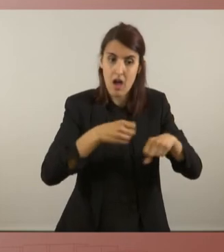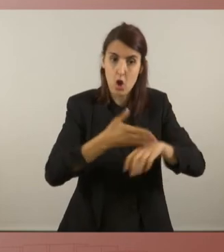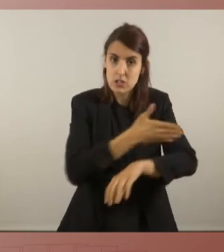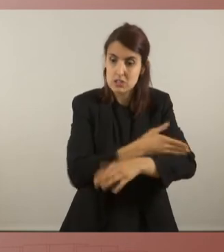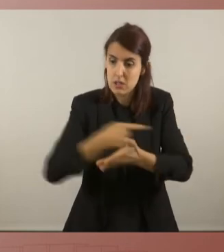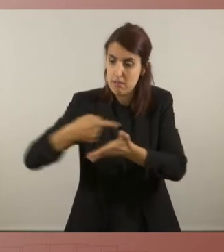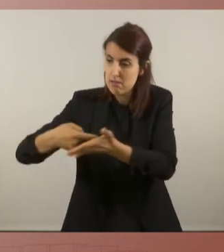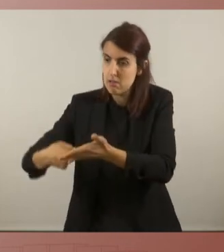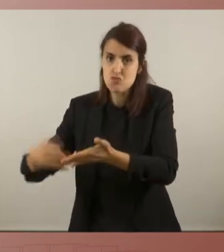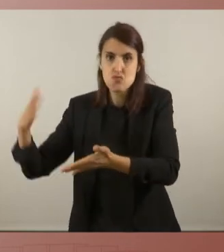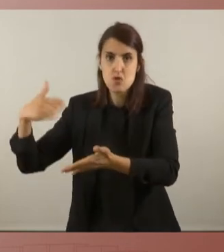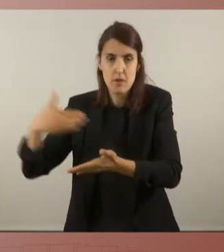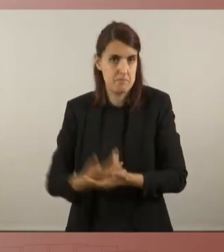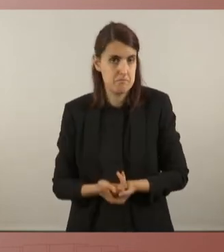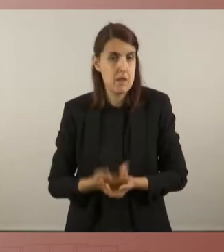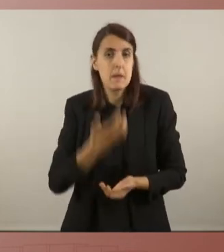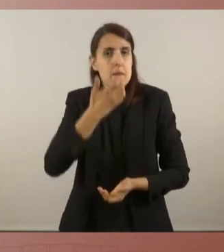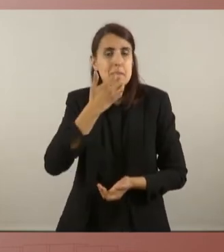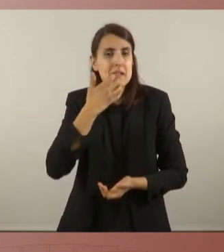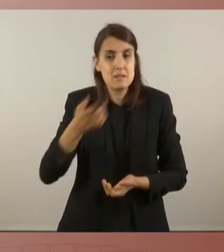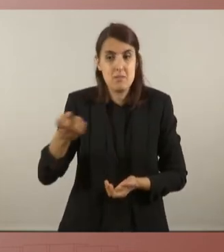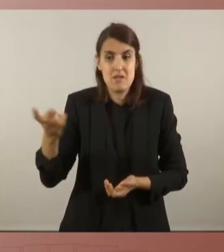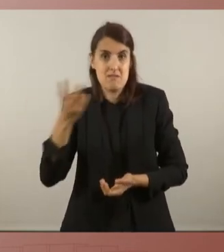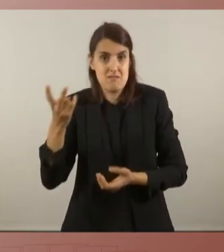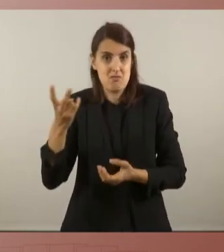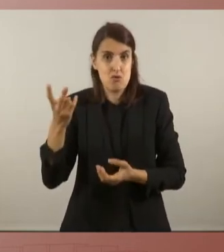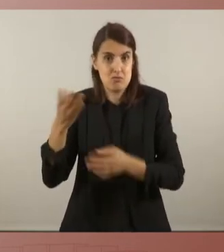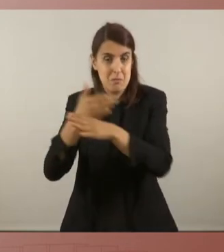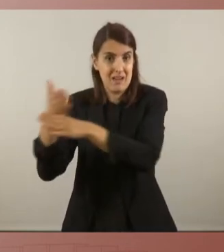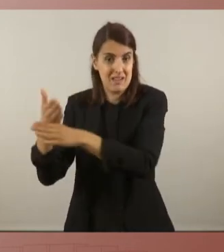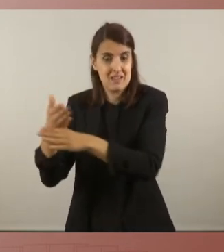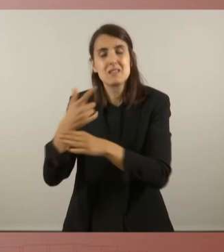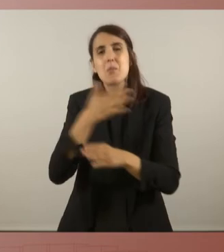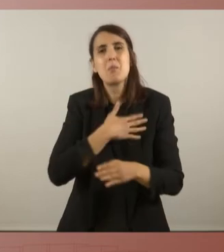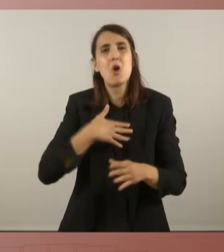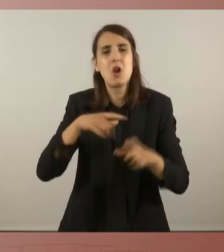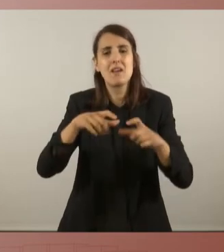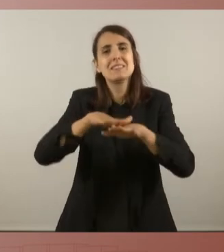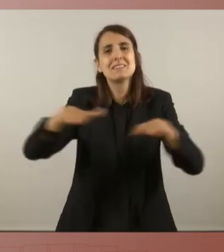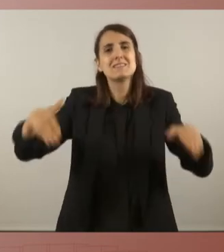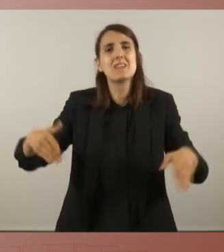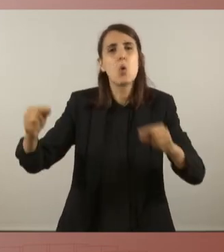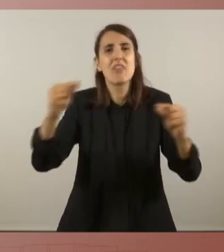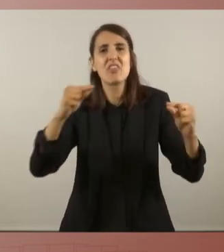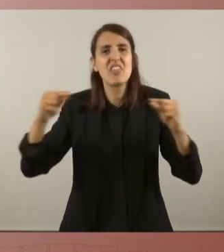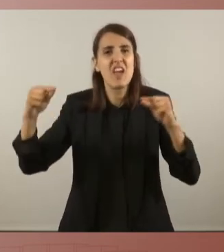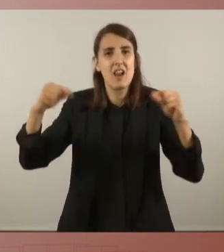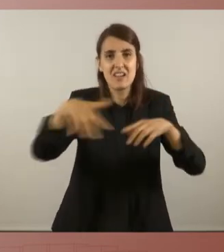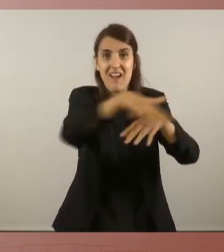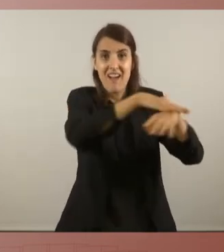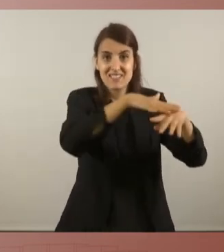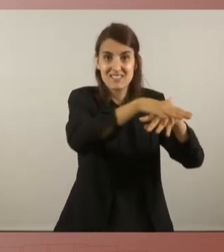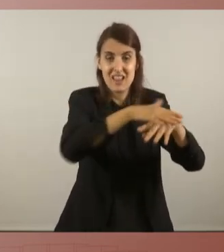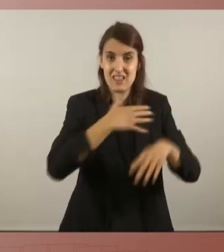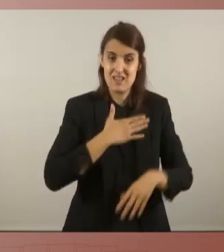per una taula de diàleg amb l'Estat, una taula de diàleg que, sincerament, des del